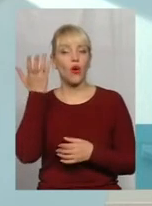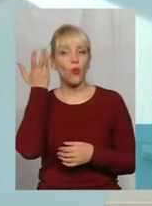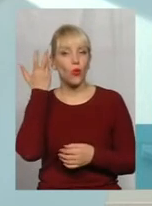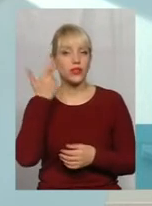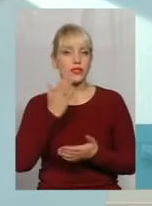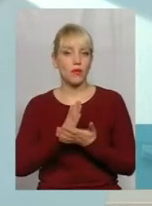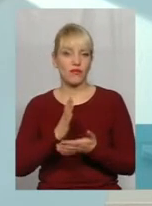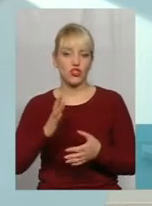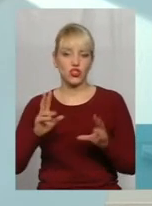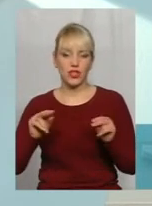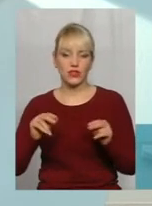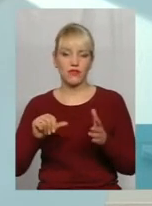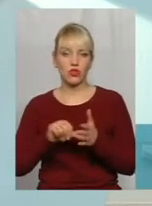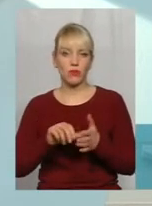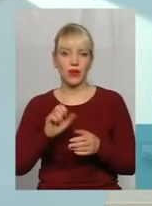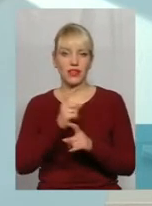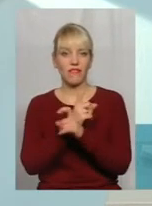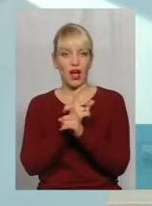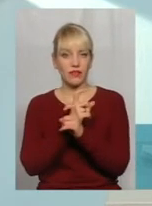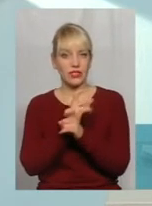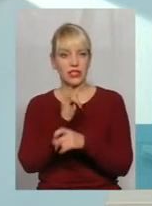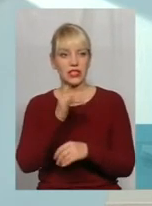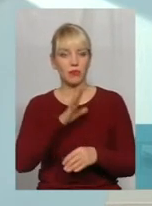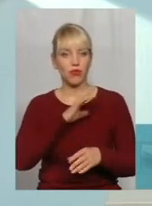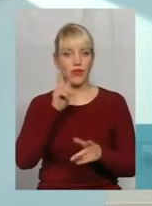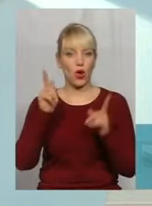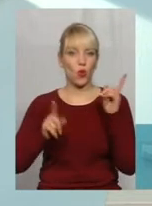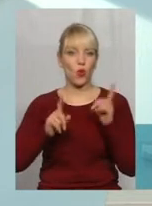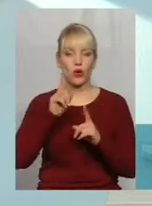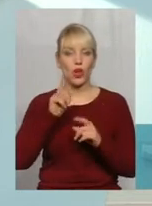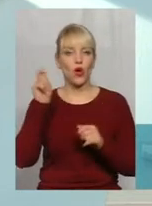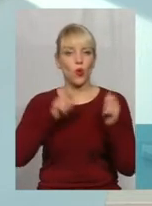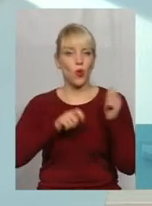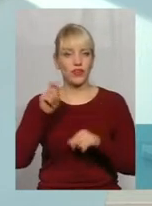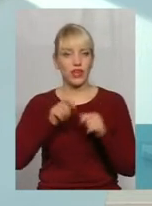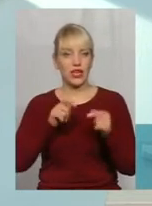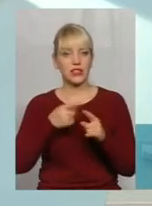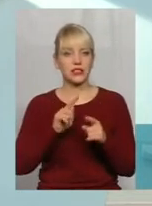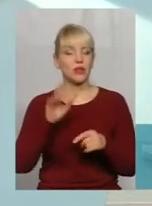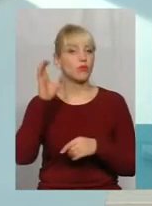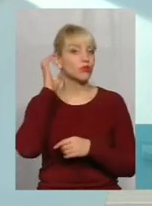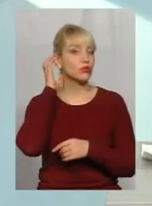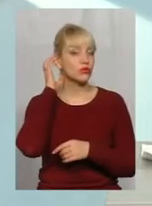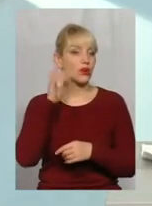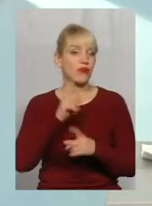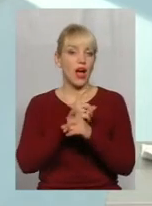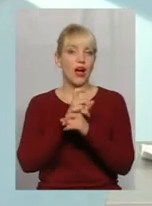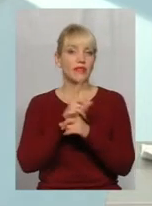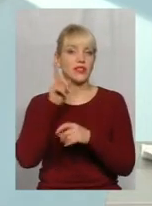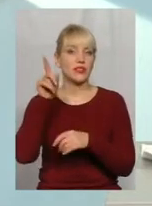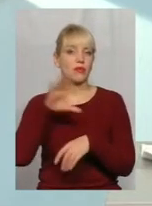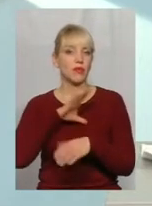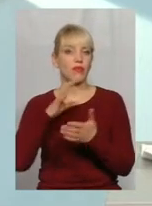2006 році виступати в Австрії, я був на конференції міжнародній, заодної пішов, послухав. Австрійці тоді виграли